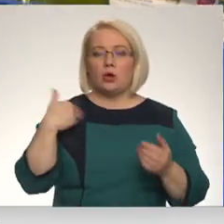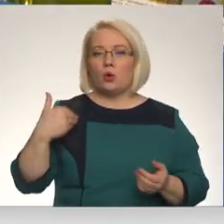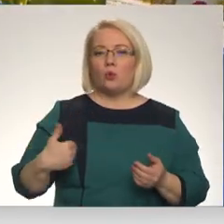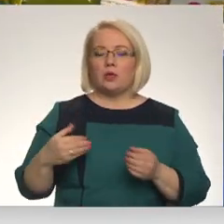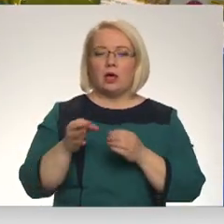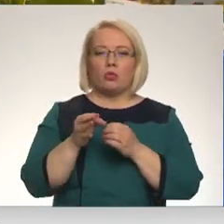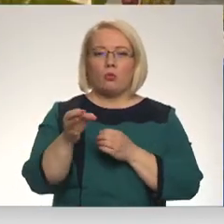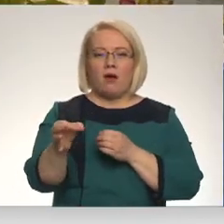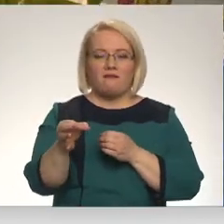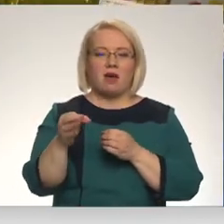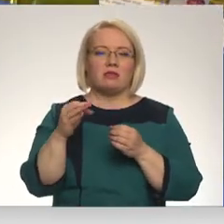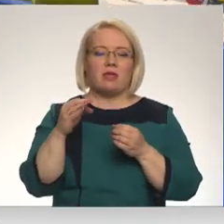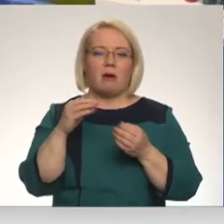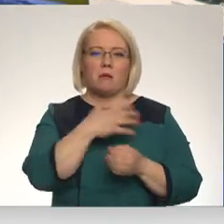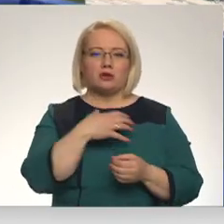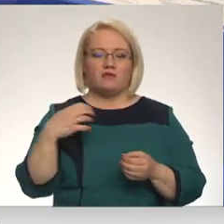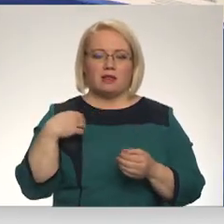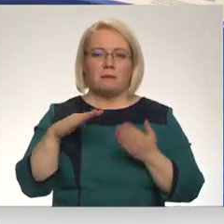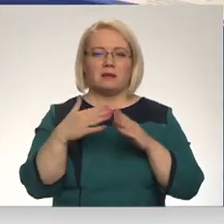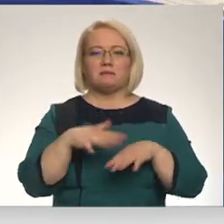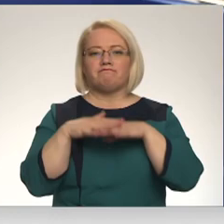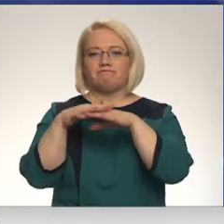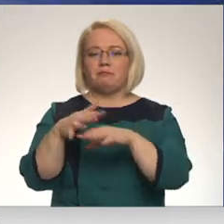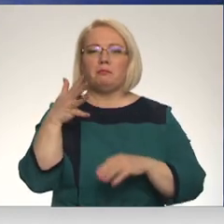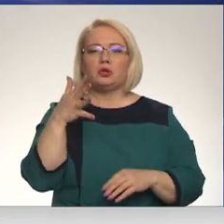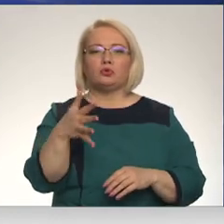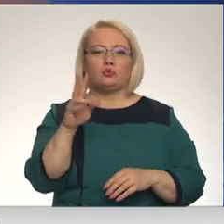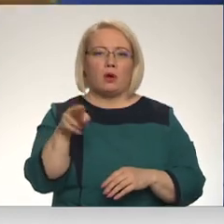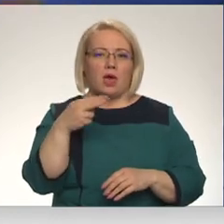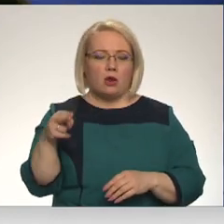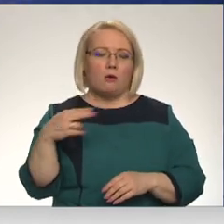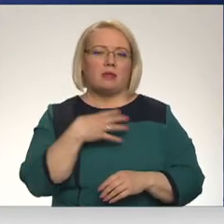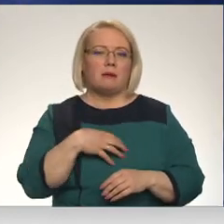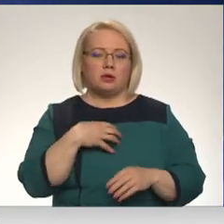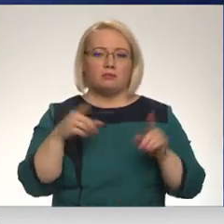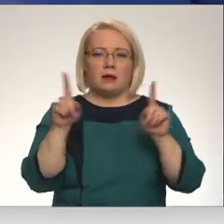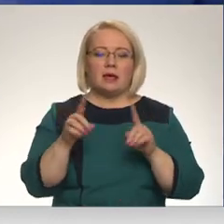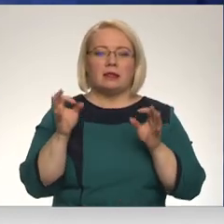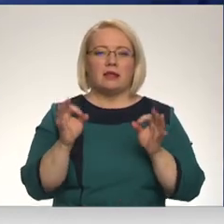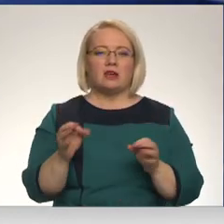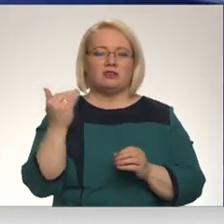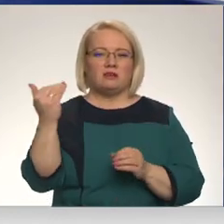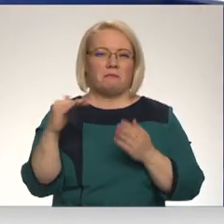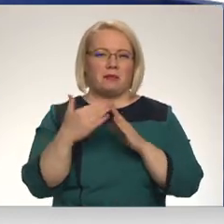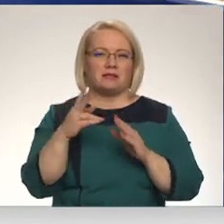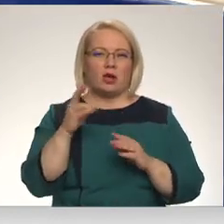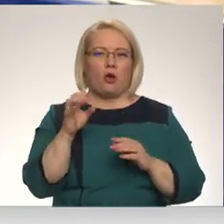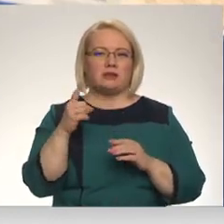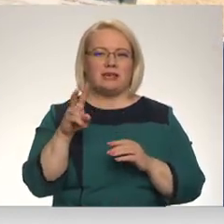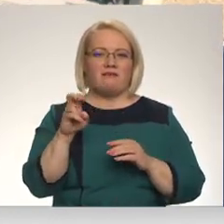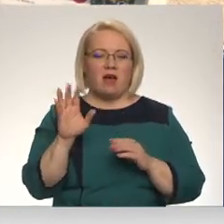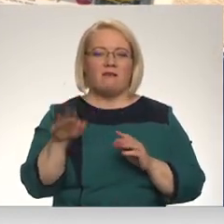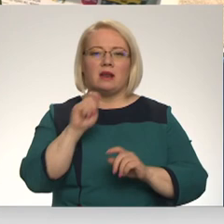novada pašvaldība pilsētē pārskaitījus 5000 eiro, savukārt nepieciešamās lietas tieši Kosivai, cilvēki var ziedot